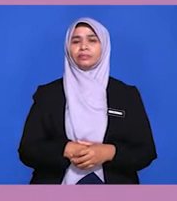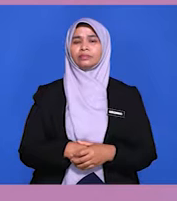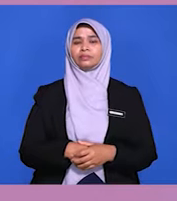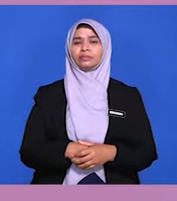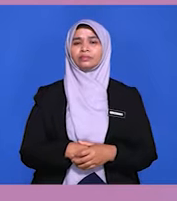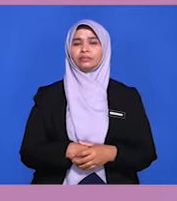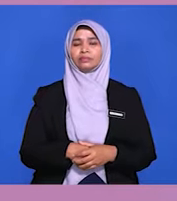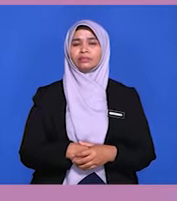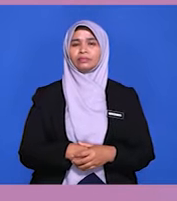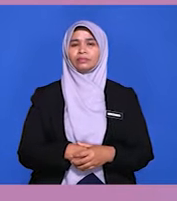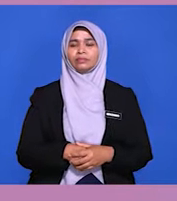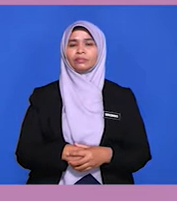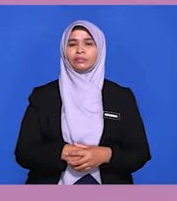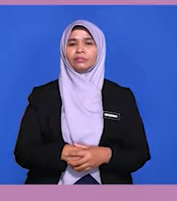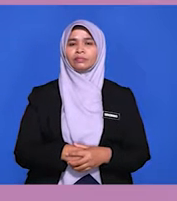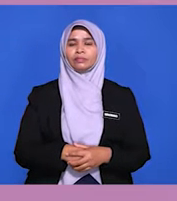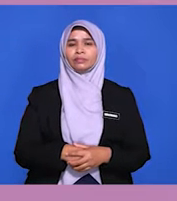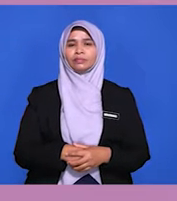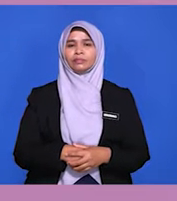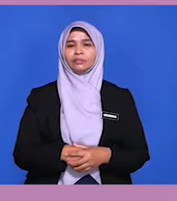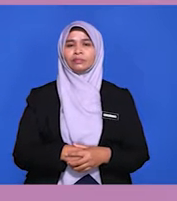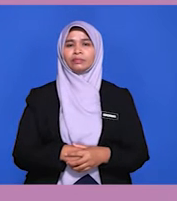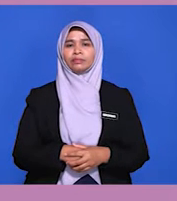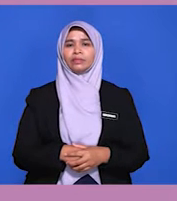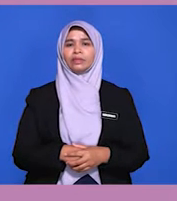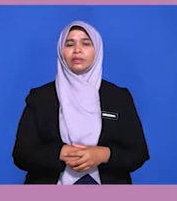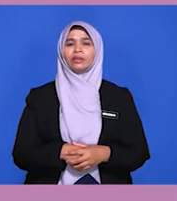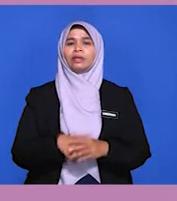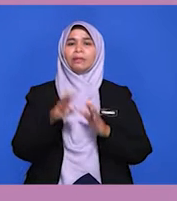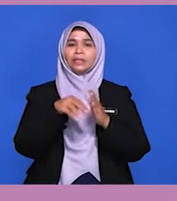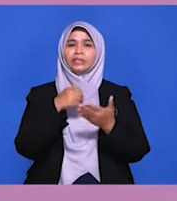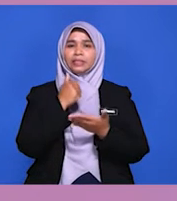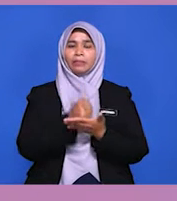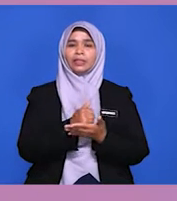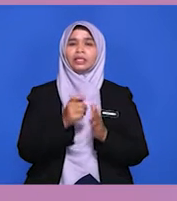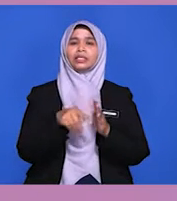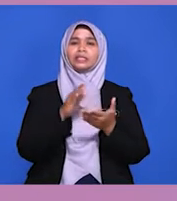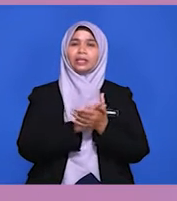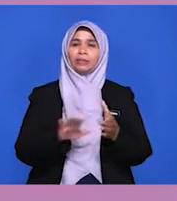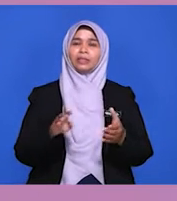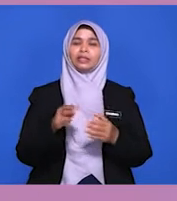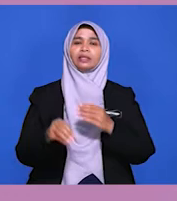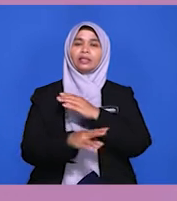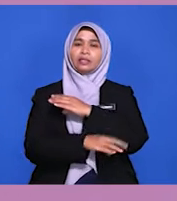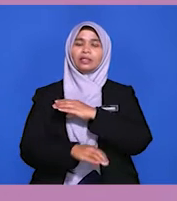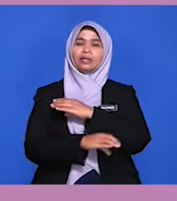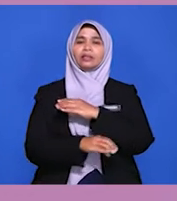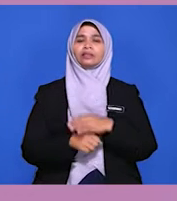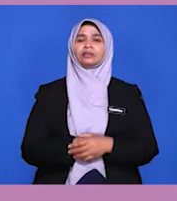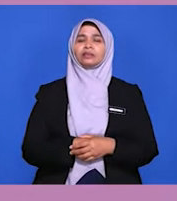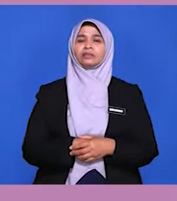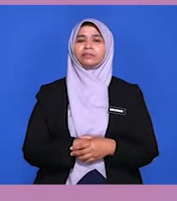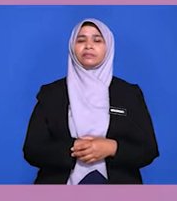sebab Malaysia mengadakan hubungan diplomatik dengan negara luar ialah yang pertama, menjamin keselamatan negara.